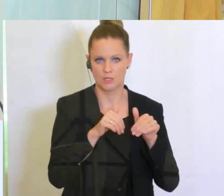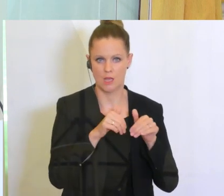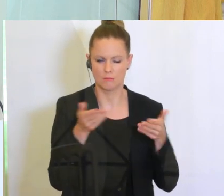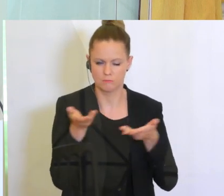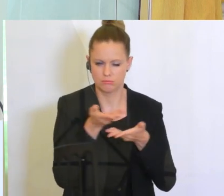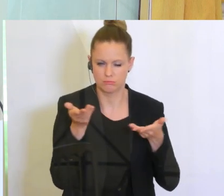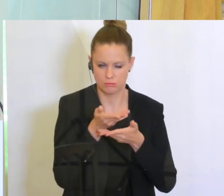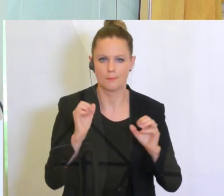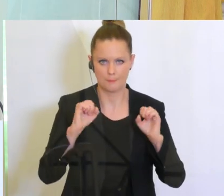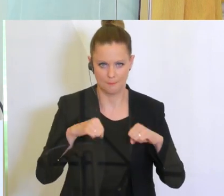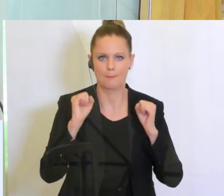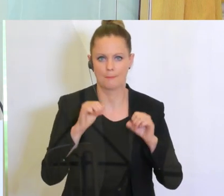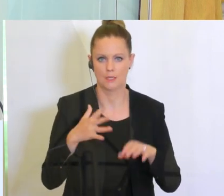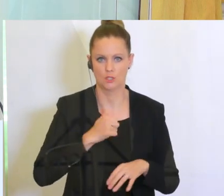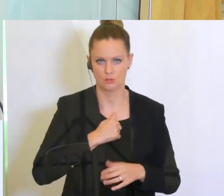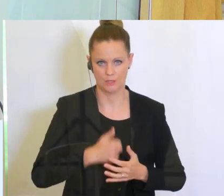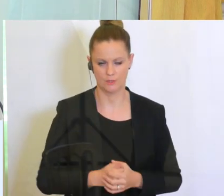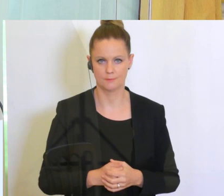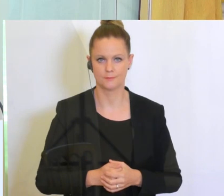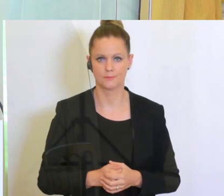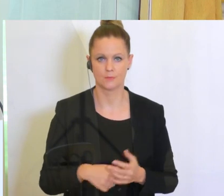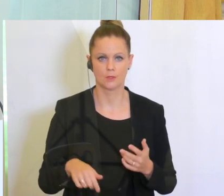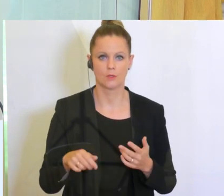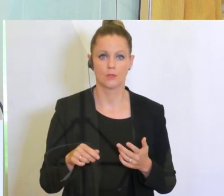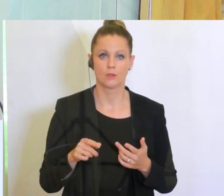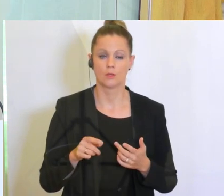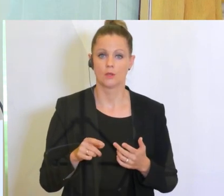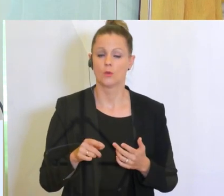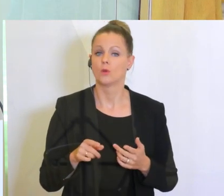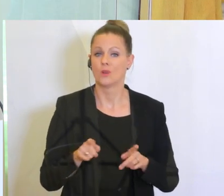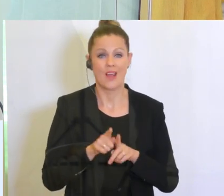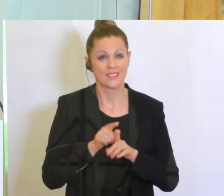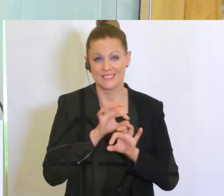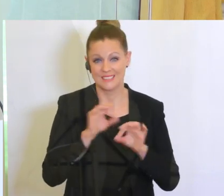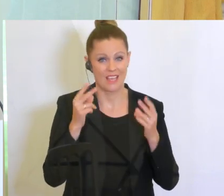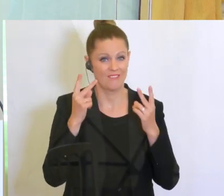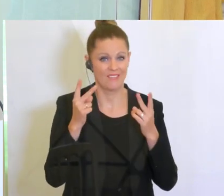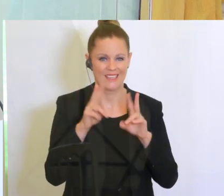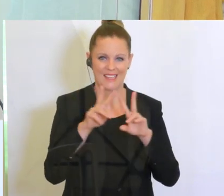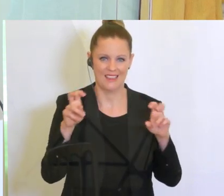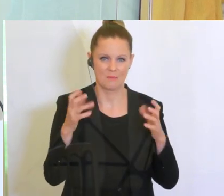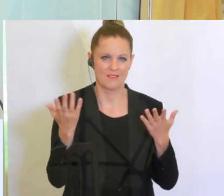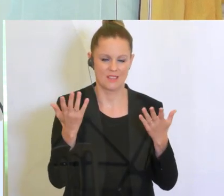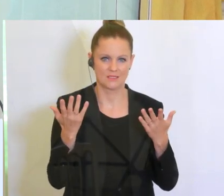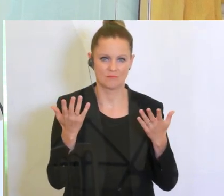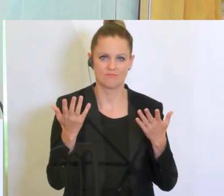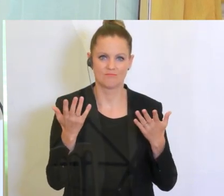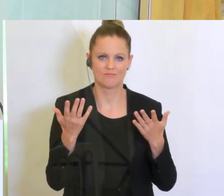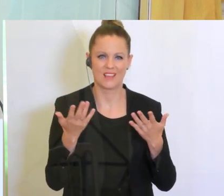Einvernehmen zu kommen. Das zweite und ganz entscheidende Element war aber, dass wir eine